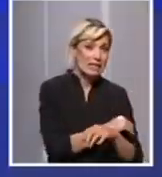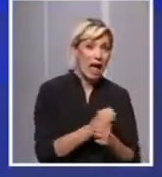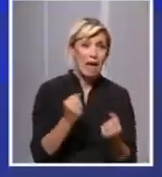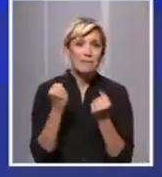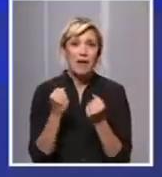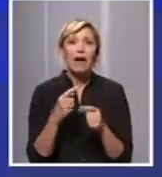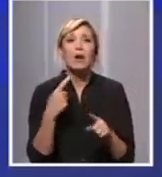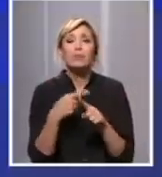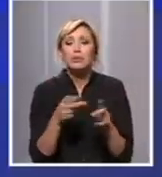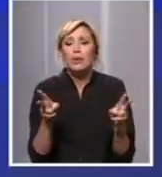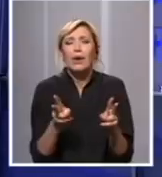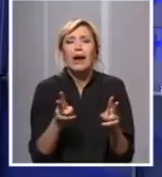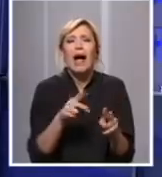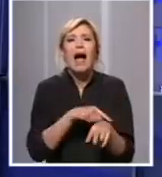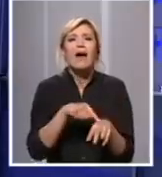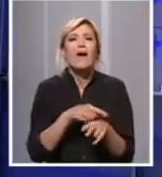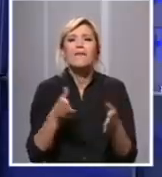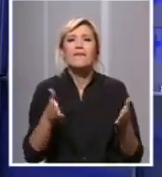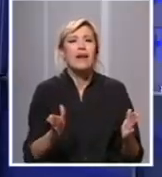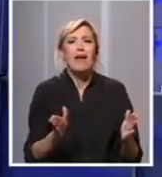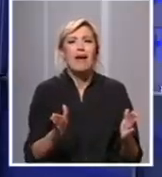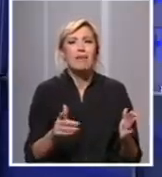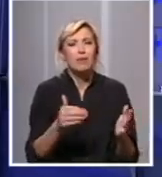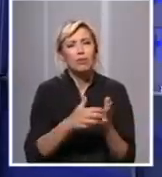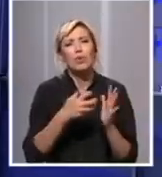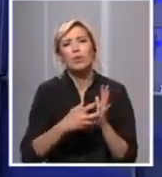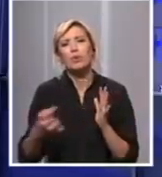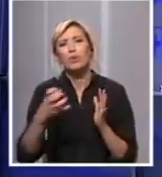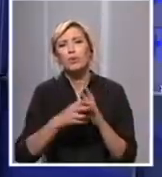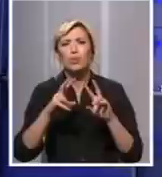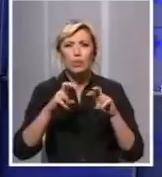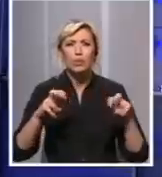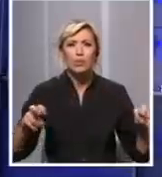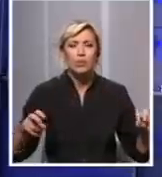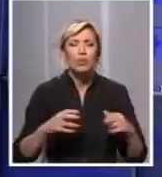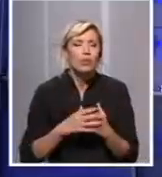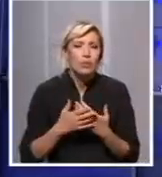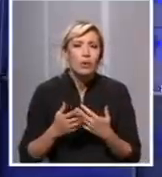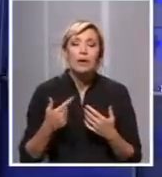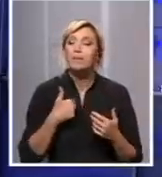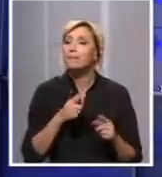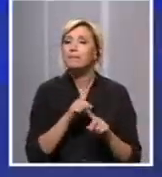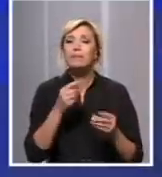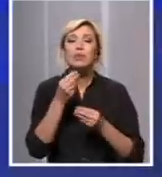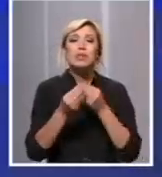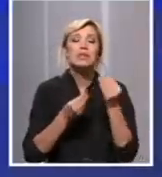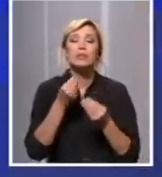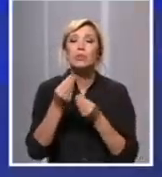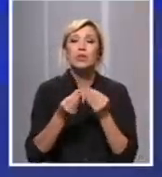značajnijih promjena u stepenu patogenosti ovoga virusa. Mi smo pričali o njegove sposobnosti da izazove bolest na